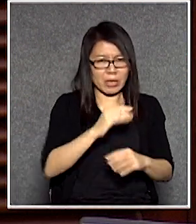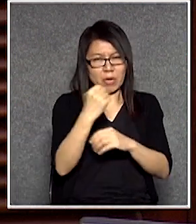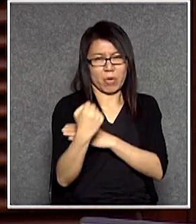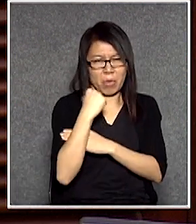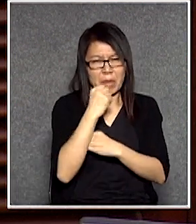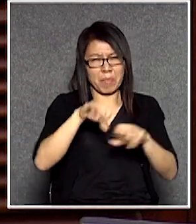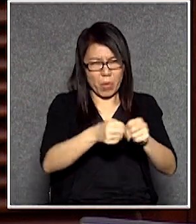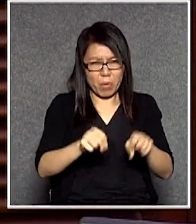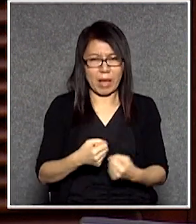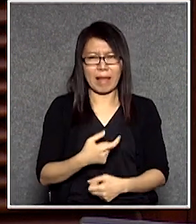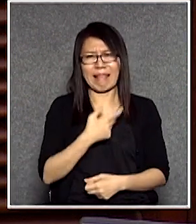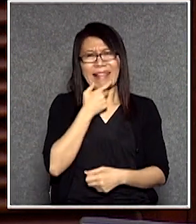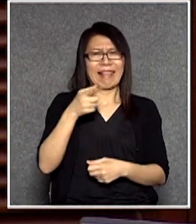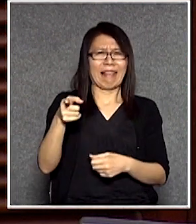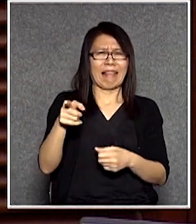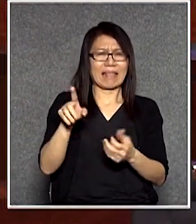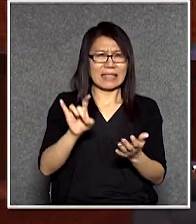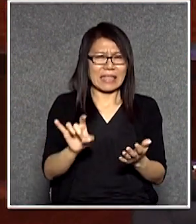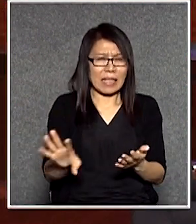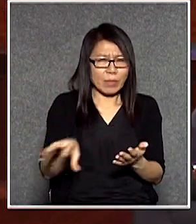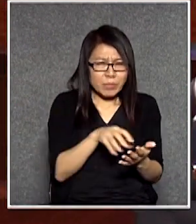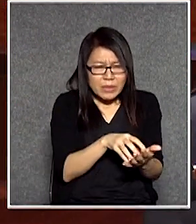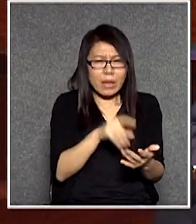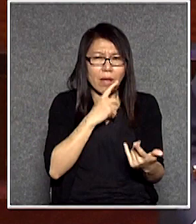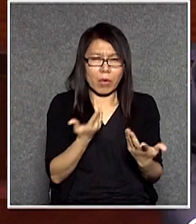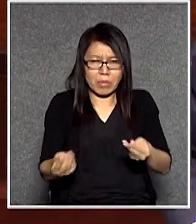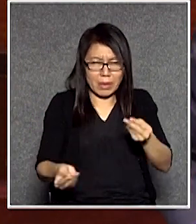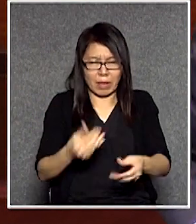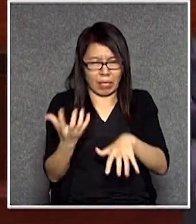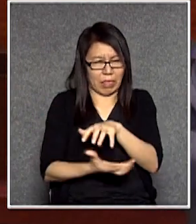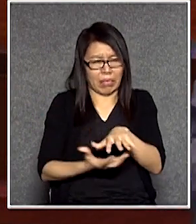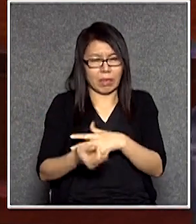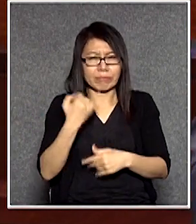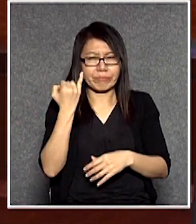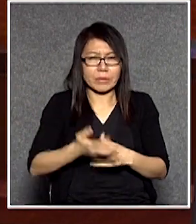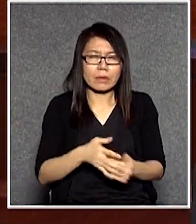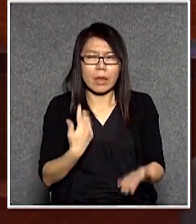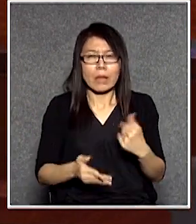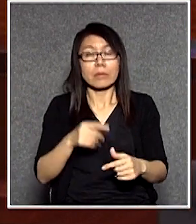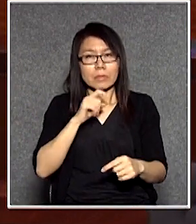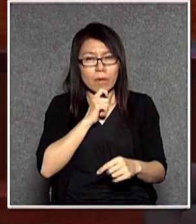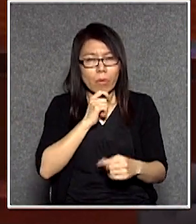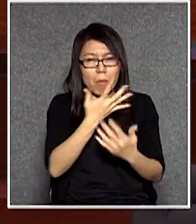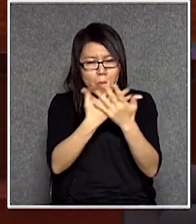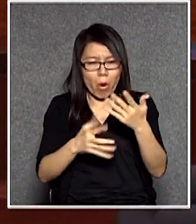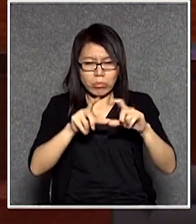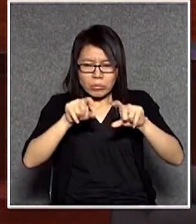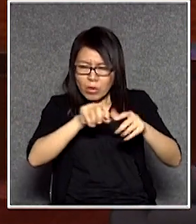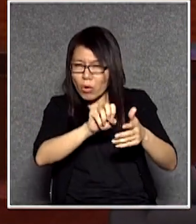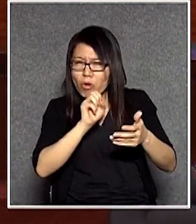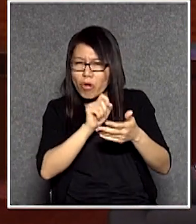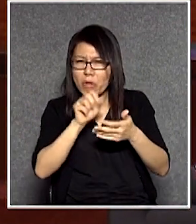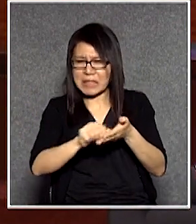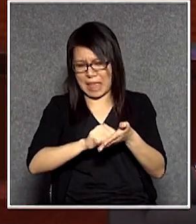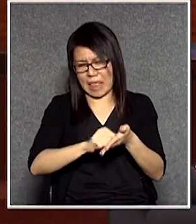默這個引與失而彼以不倫還有這個網子講點不講點要引用